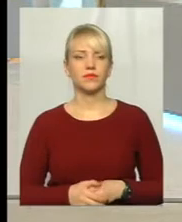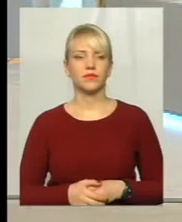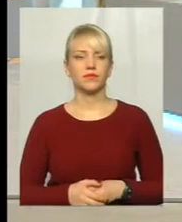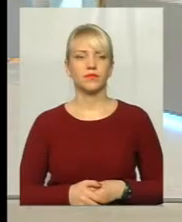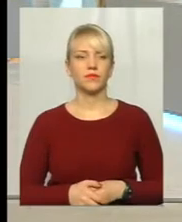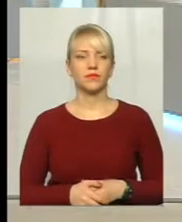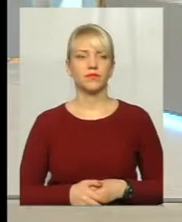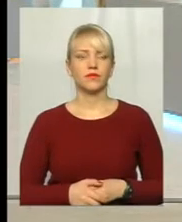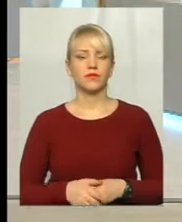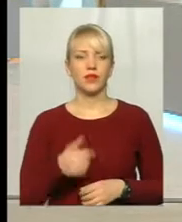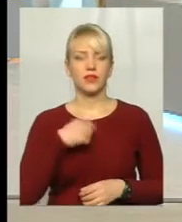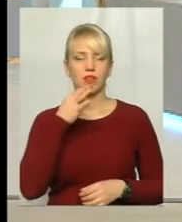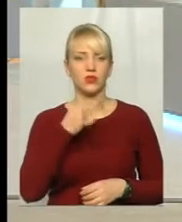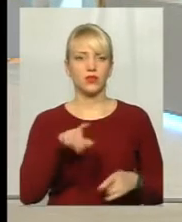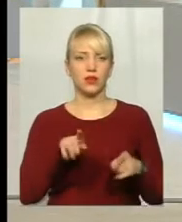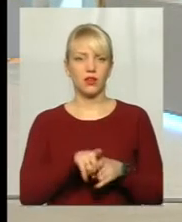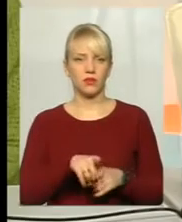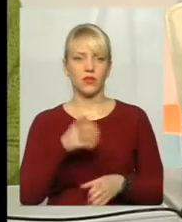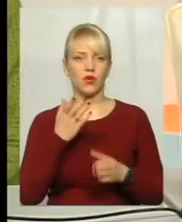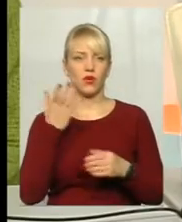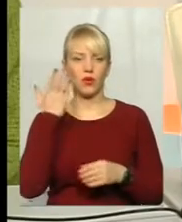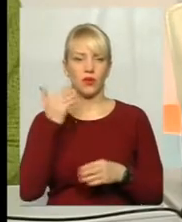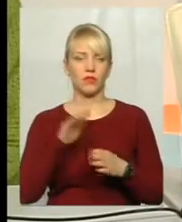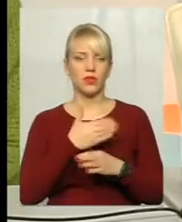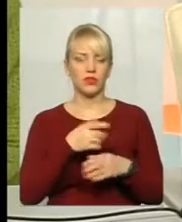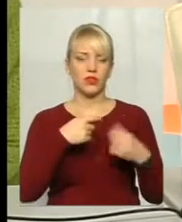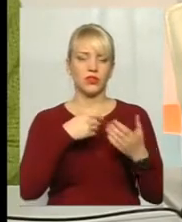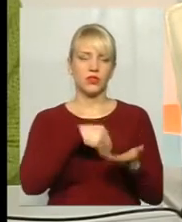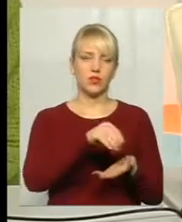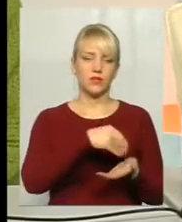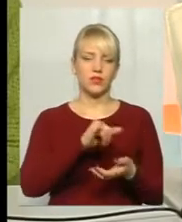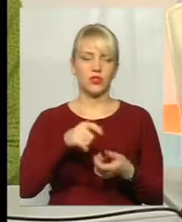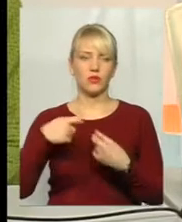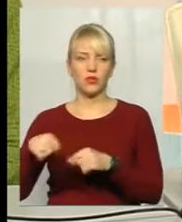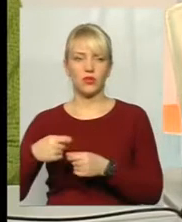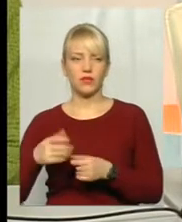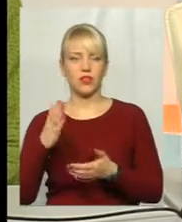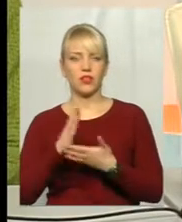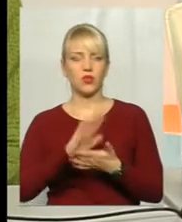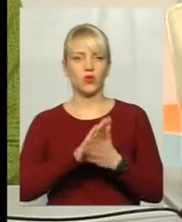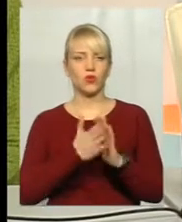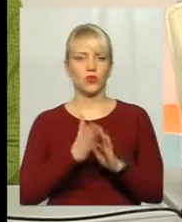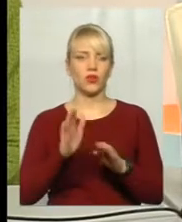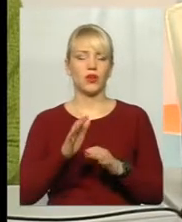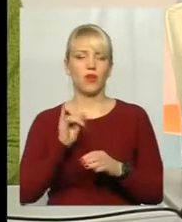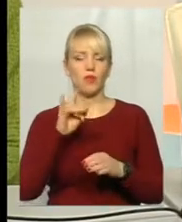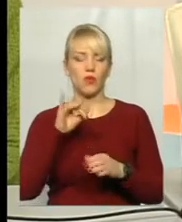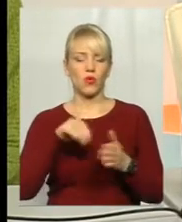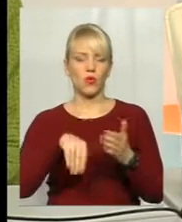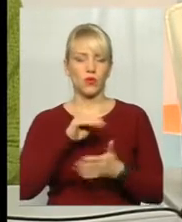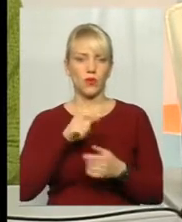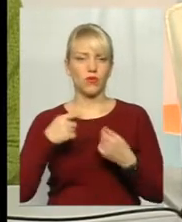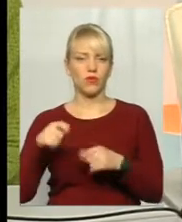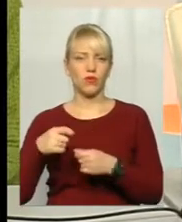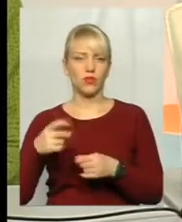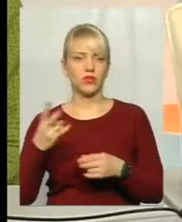Я скажу так, коли між споживачем і продавцем укладається договір купівлі-продажу, то обов